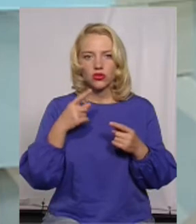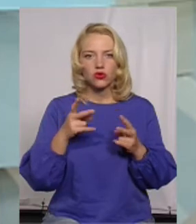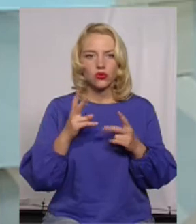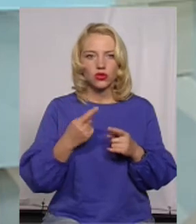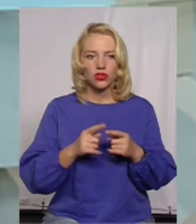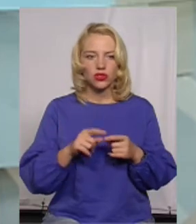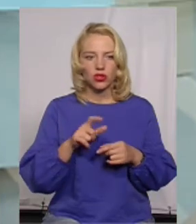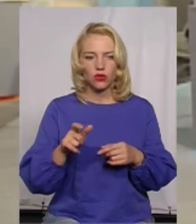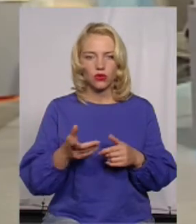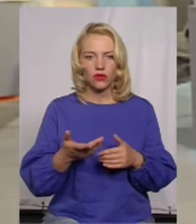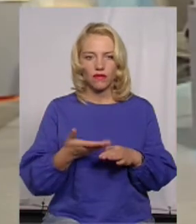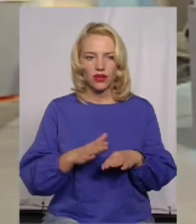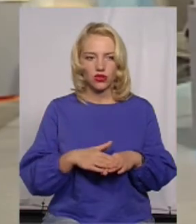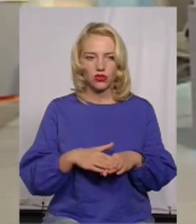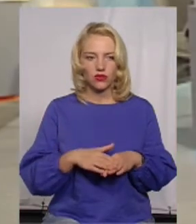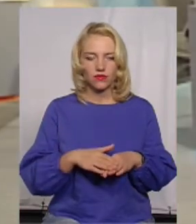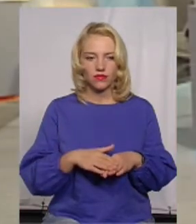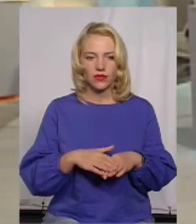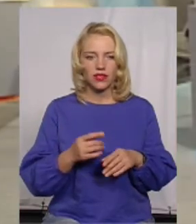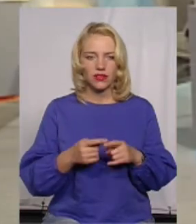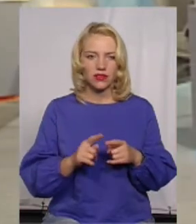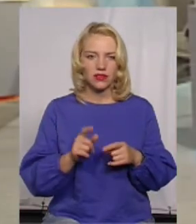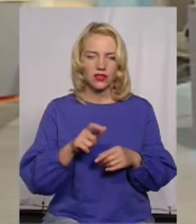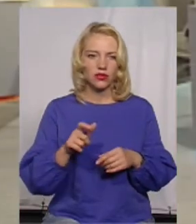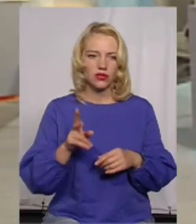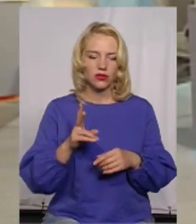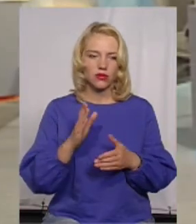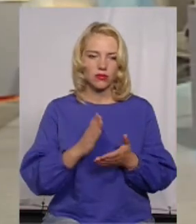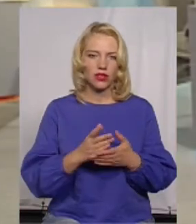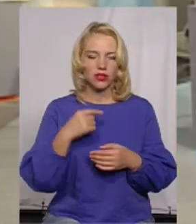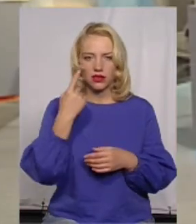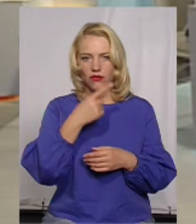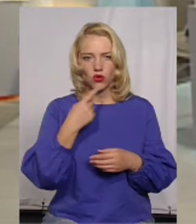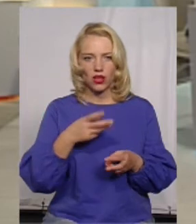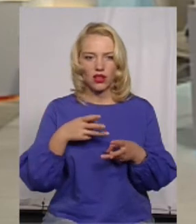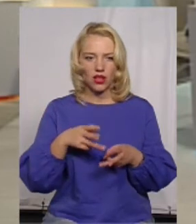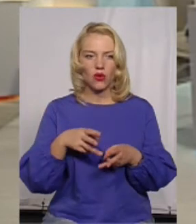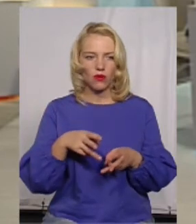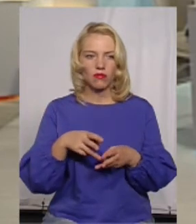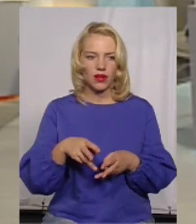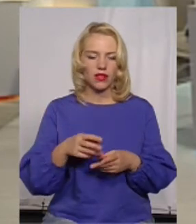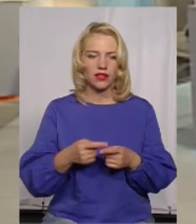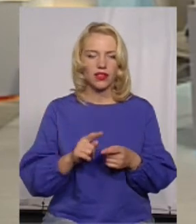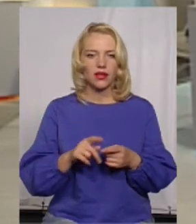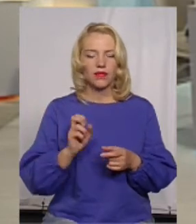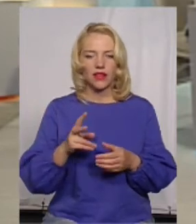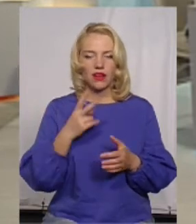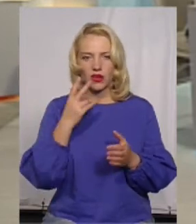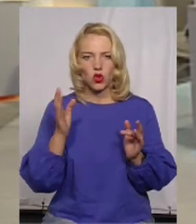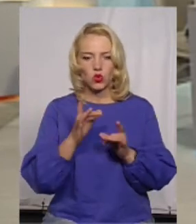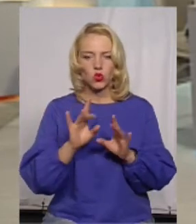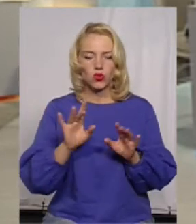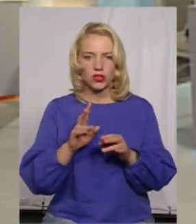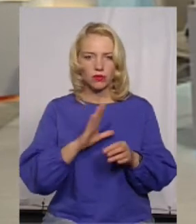хто ці люди... Я маю на увазі... Але це в основному люди, які мають індивідуальне опалення, так як говорилось в сюжеті. Тому що там